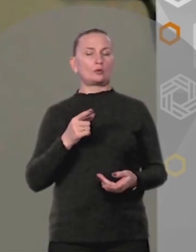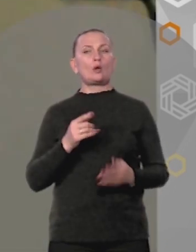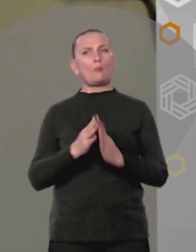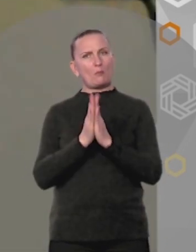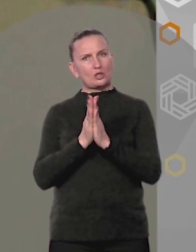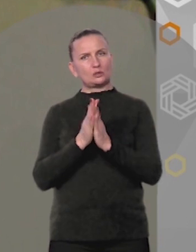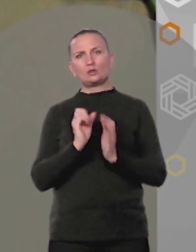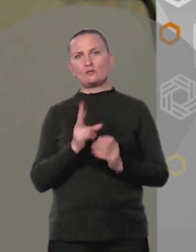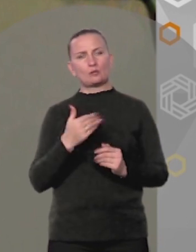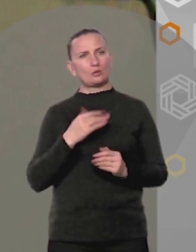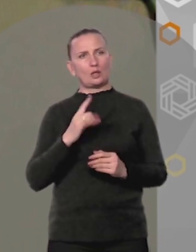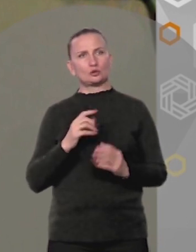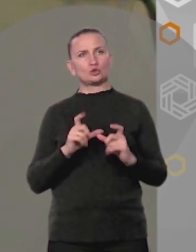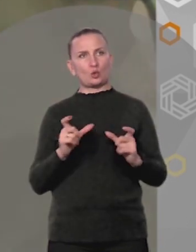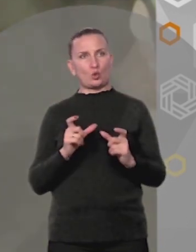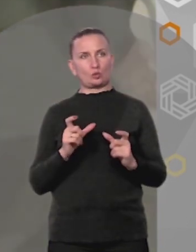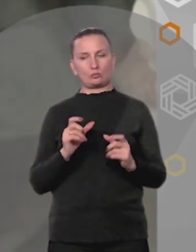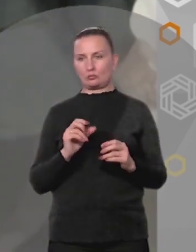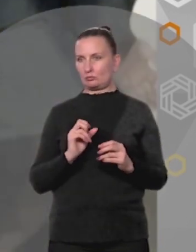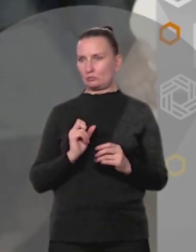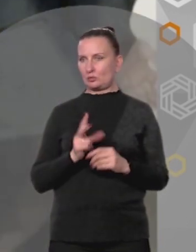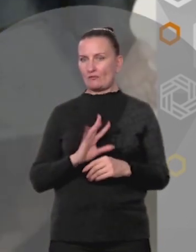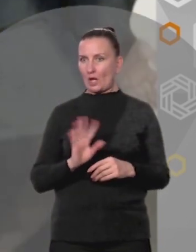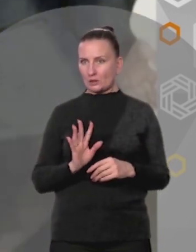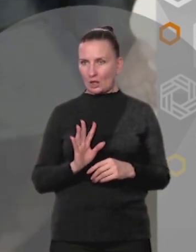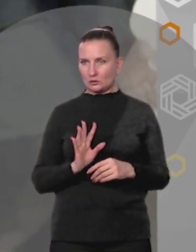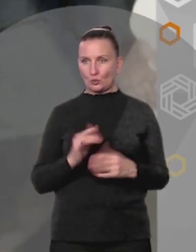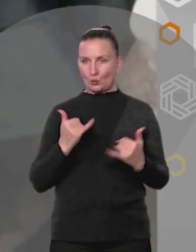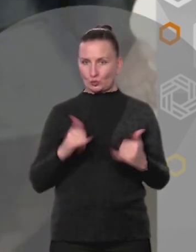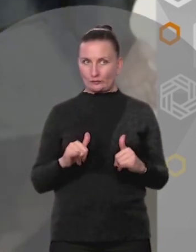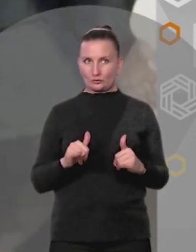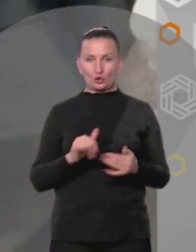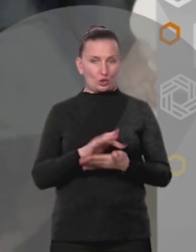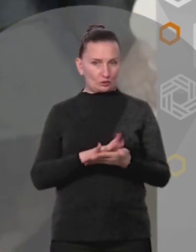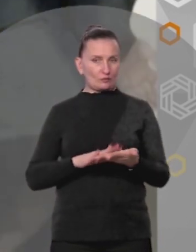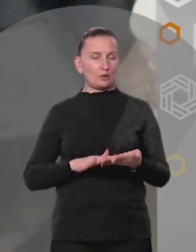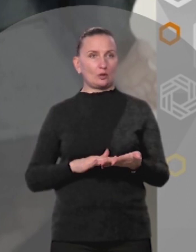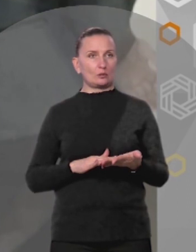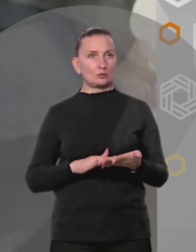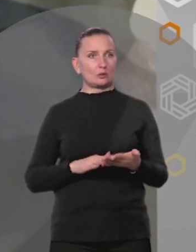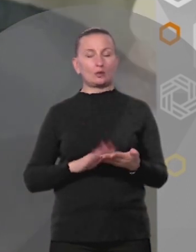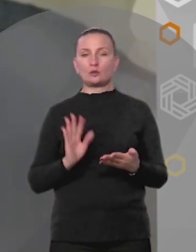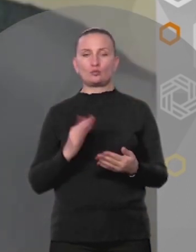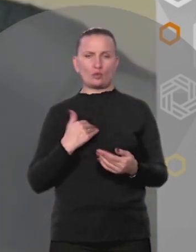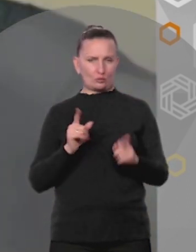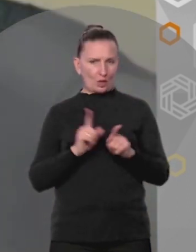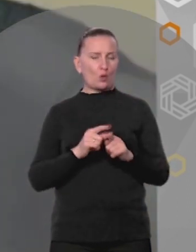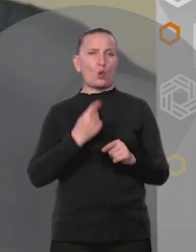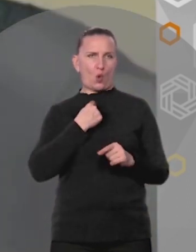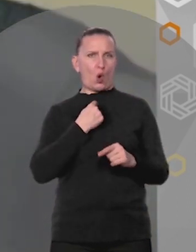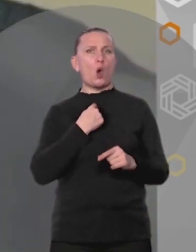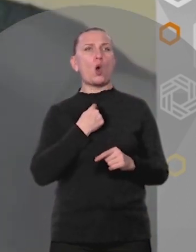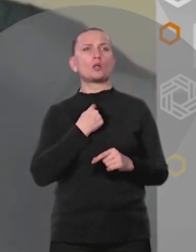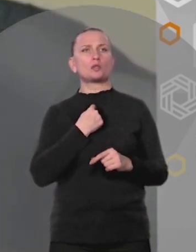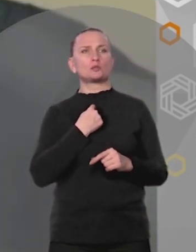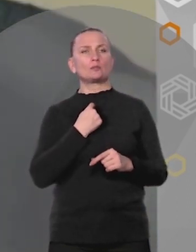выгоняйте меня из школы Не выгоняйте? Удивился директор И тут же извинился Да нет, это у меня просто голос